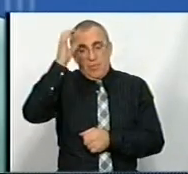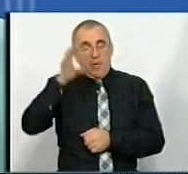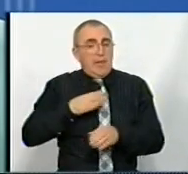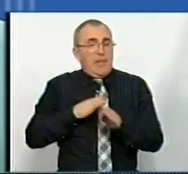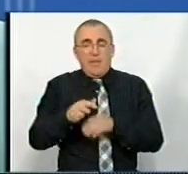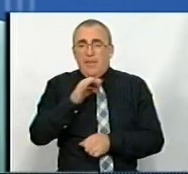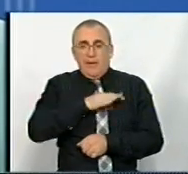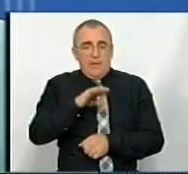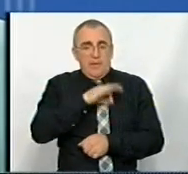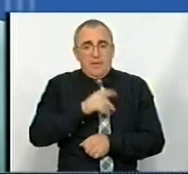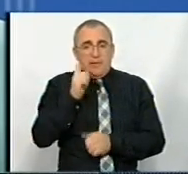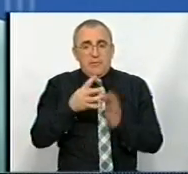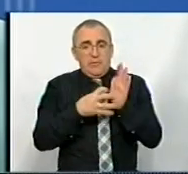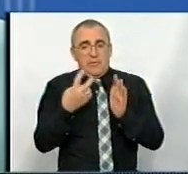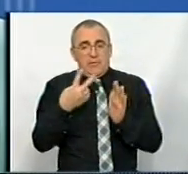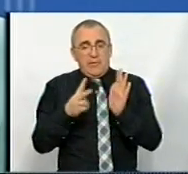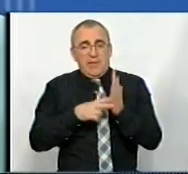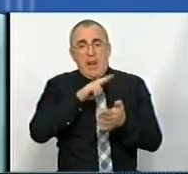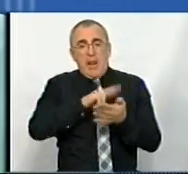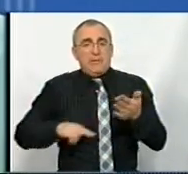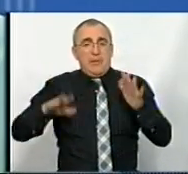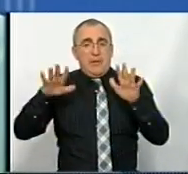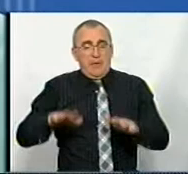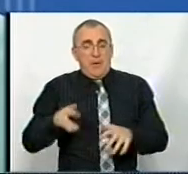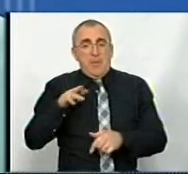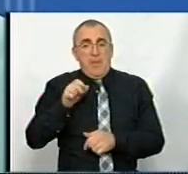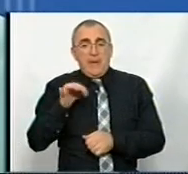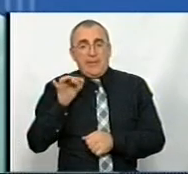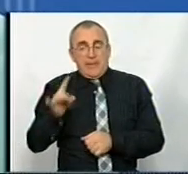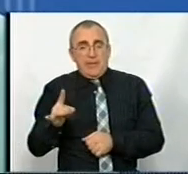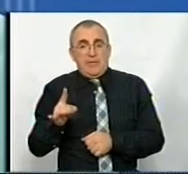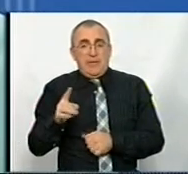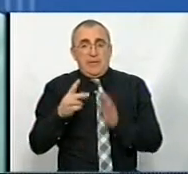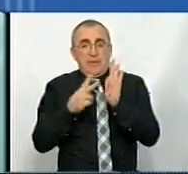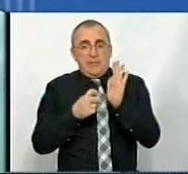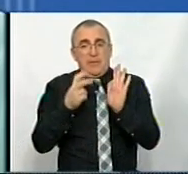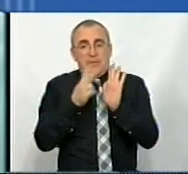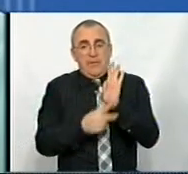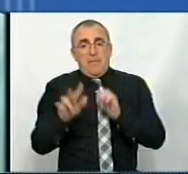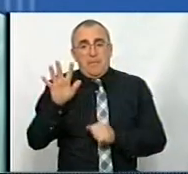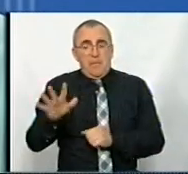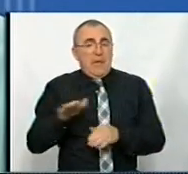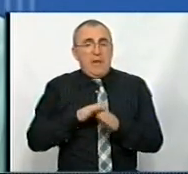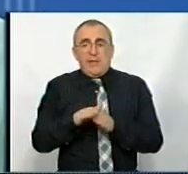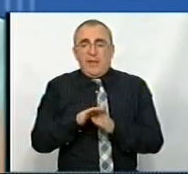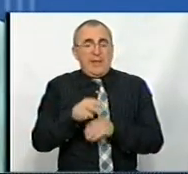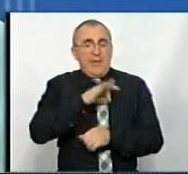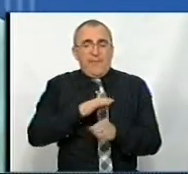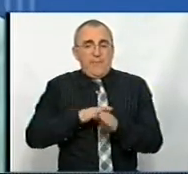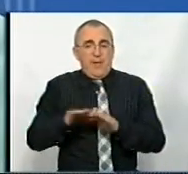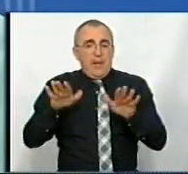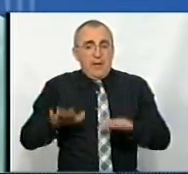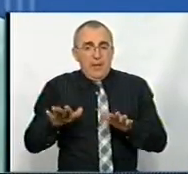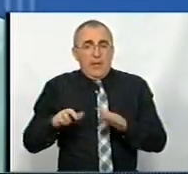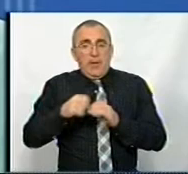використано 1927 ліцензійних місць, по магістру на базі бакалавра 785 не використаних місць, у 2018